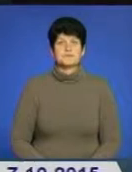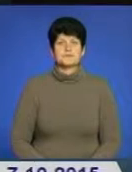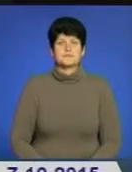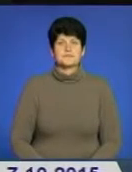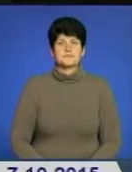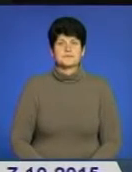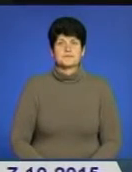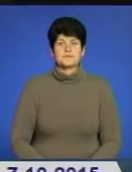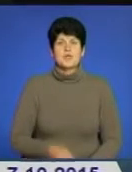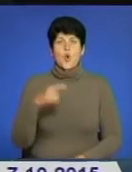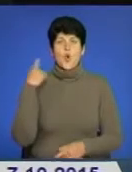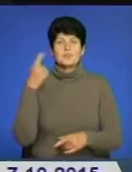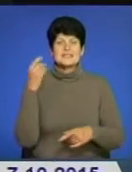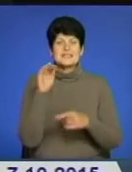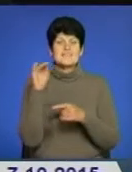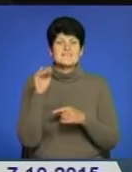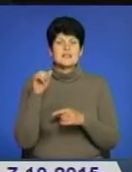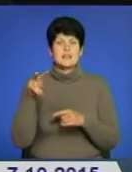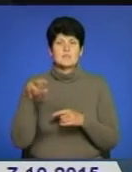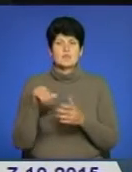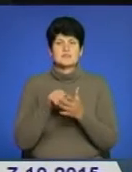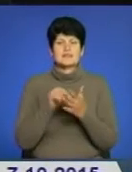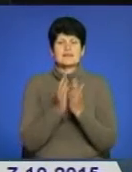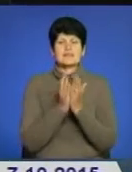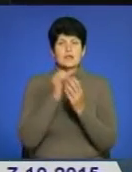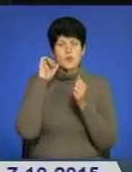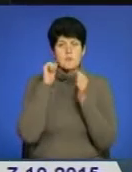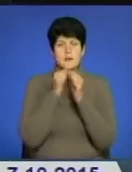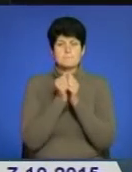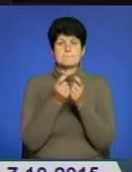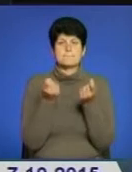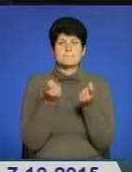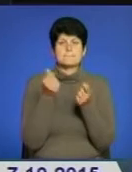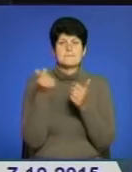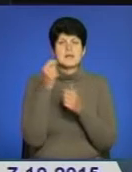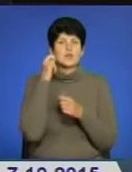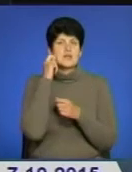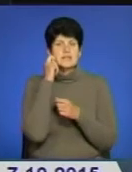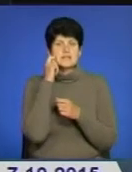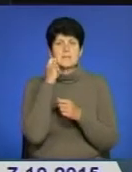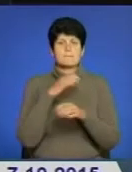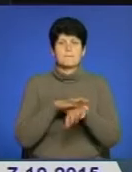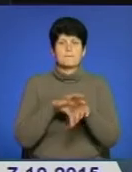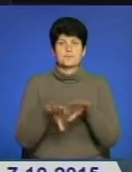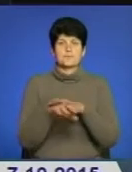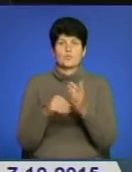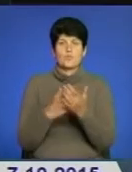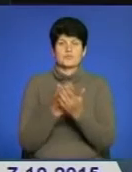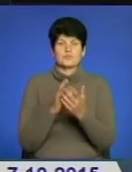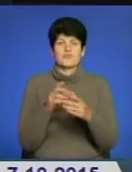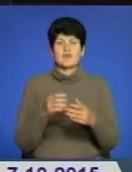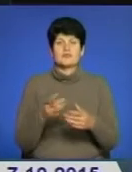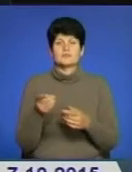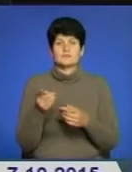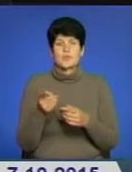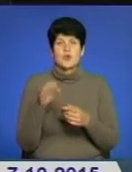В обласній філармонії представили книгу пам'яті «Малолітні політв'язні Тернопільщини». До книги увійшли спогади учасників